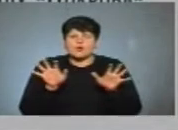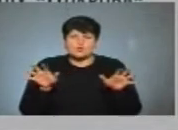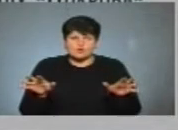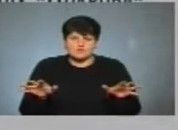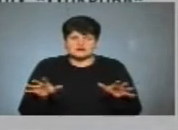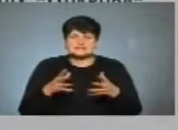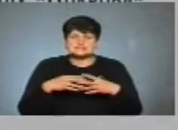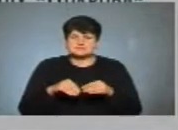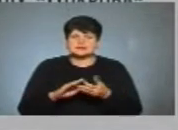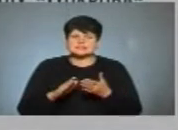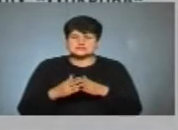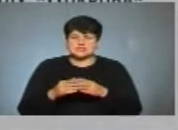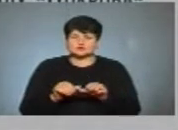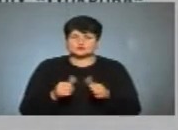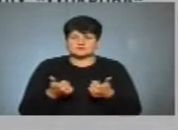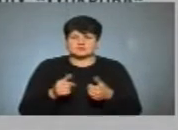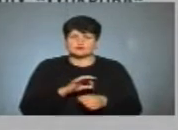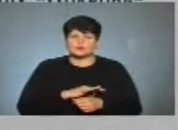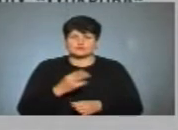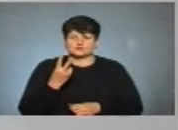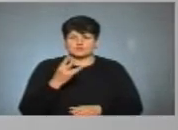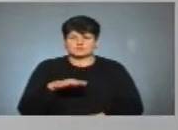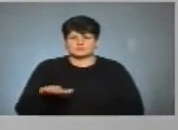розлучена, виховує двох дітей.